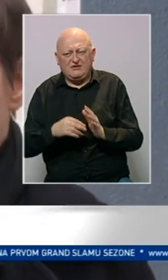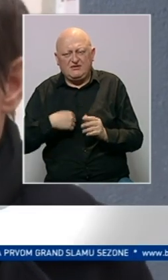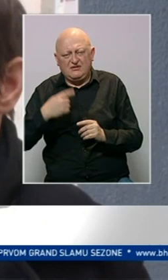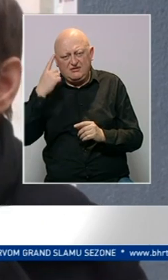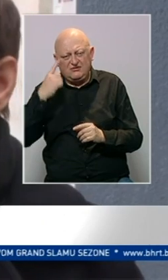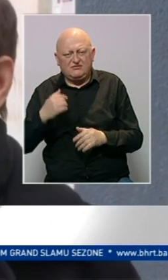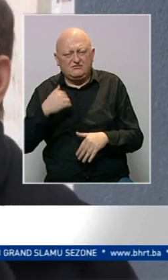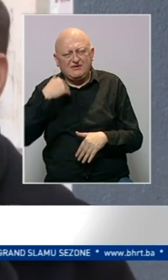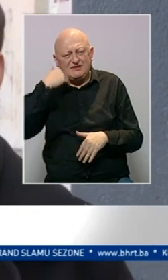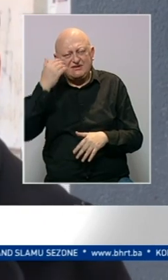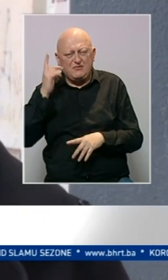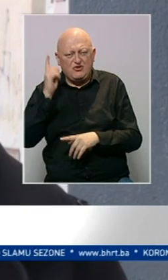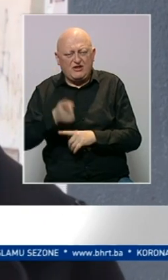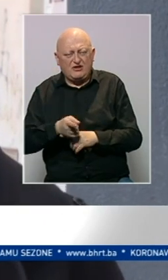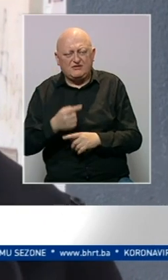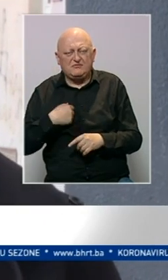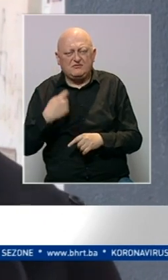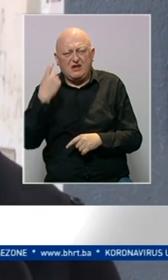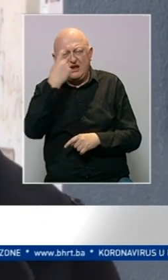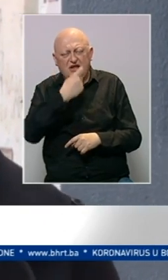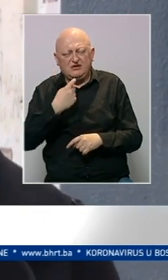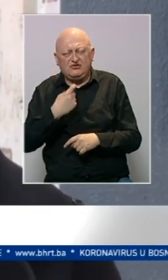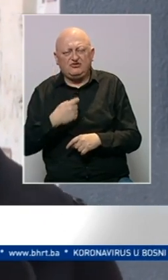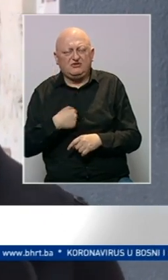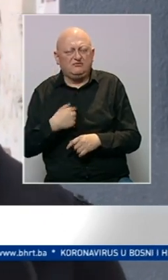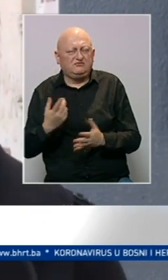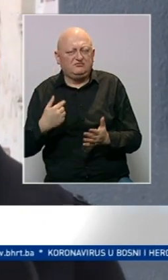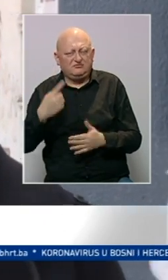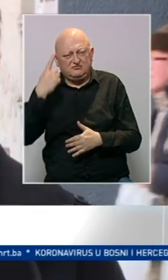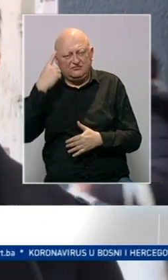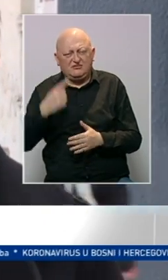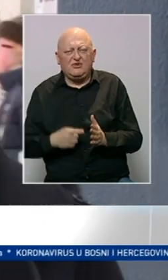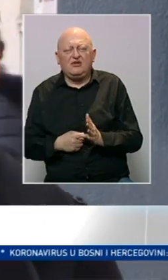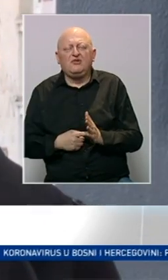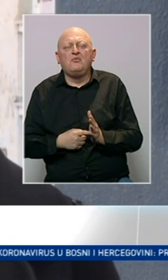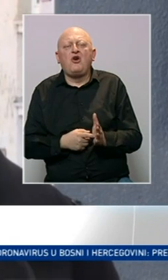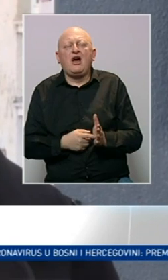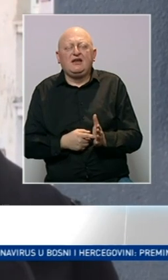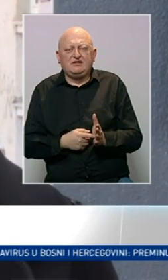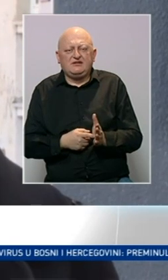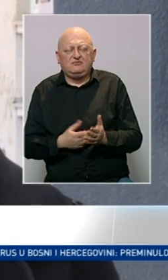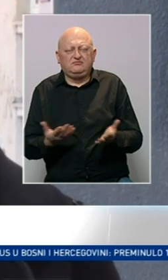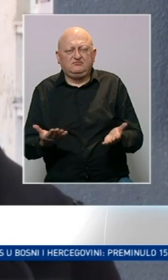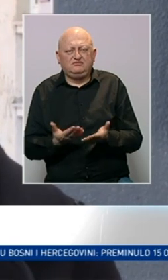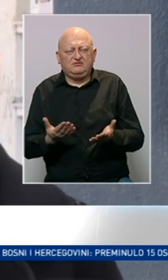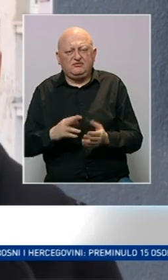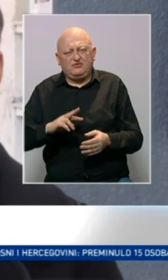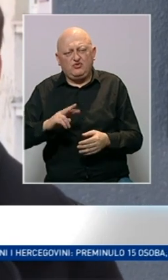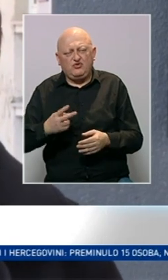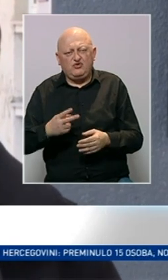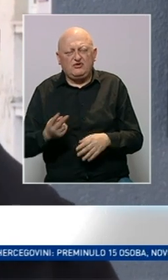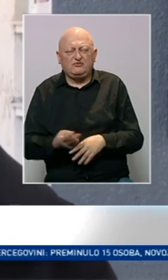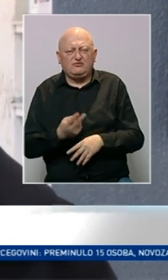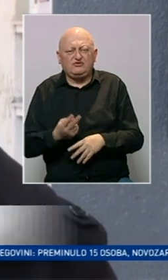je skandalozna odluka, razočarana sam, mislim da je pokazala kako u nekim drugim